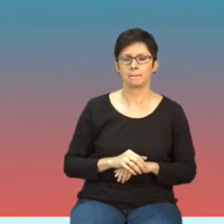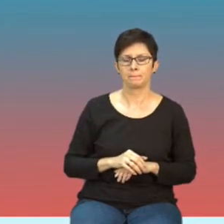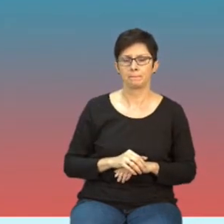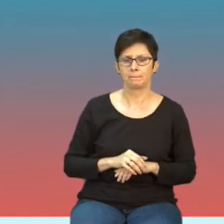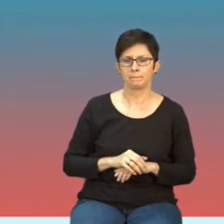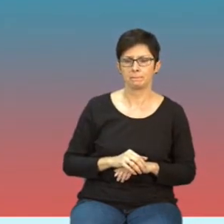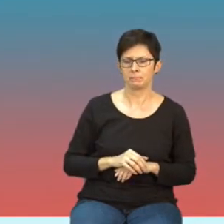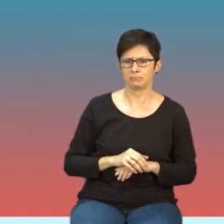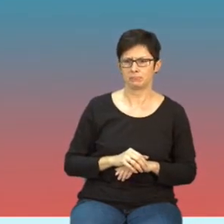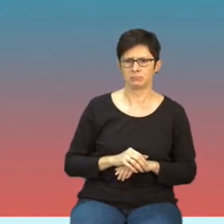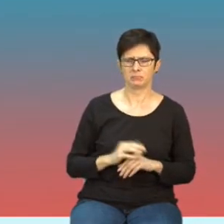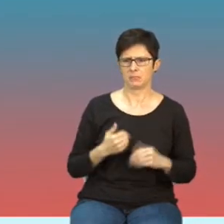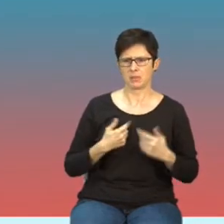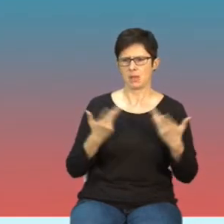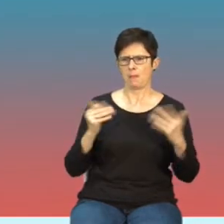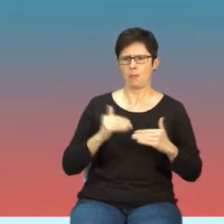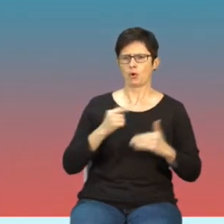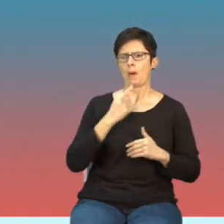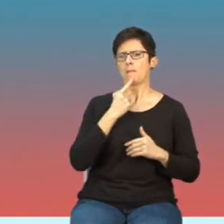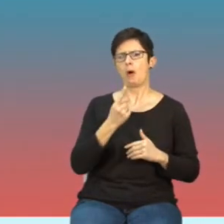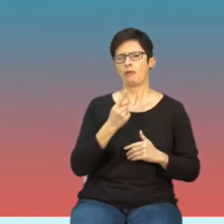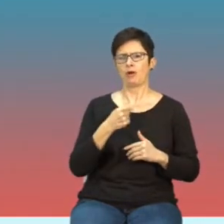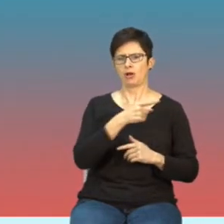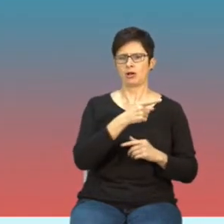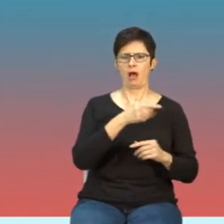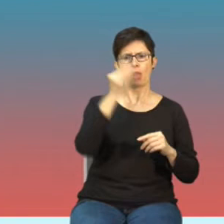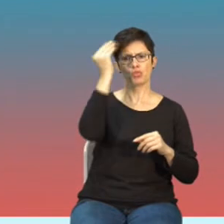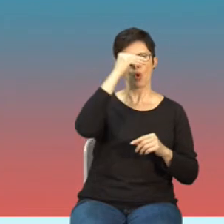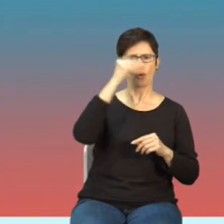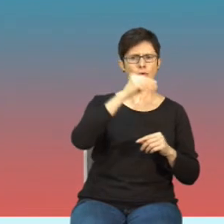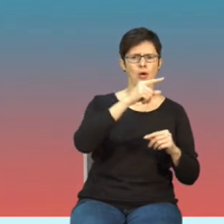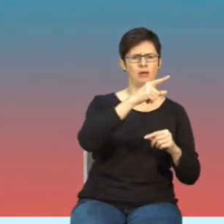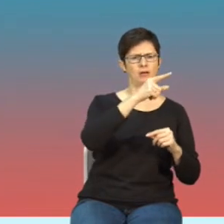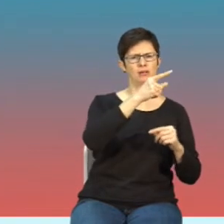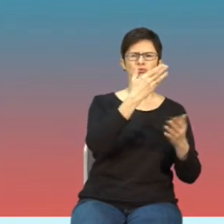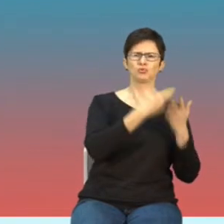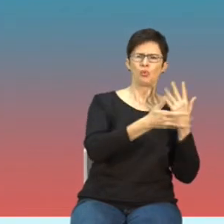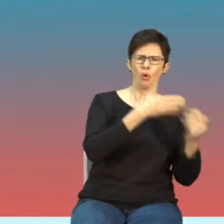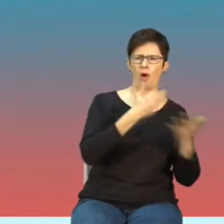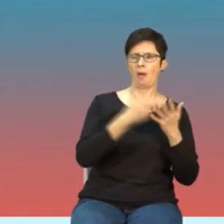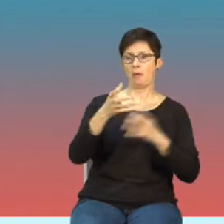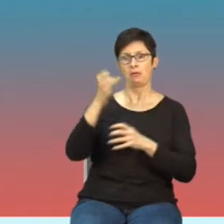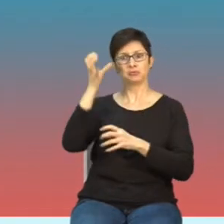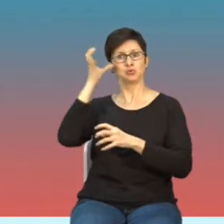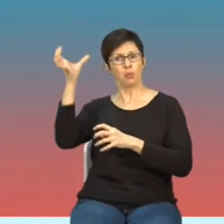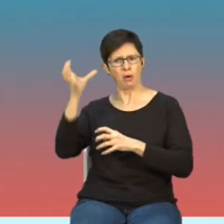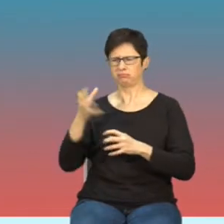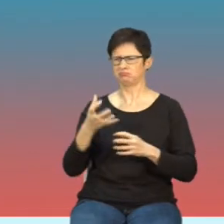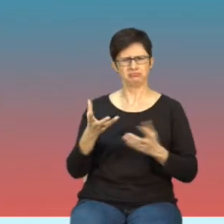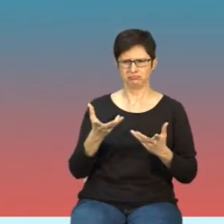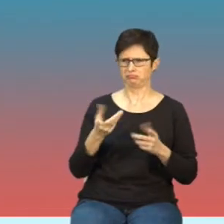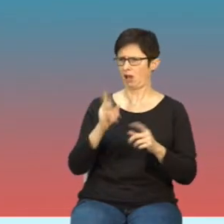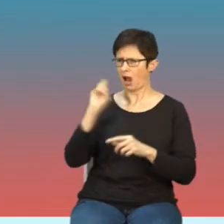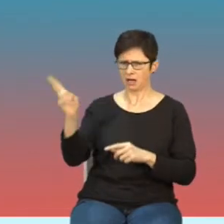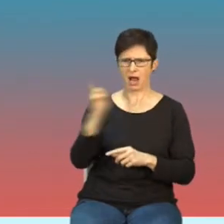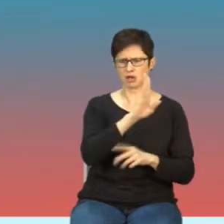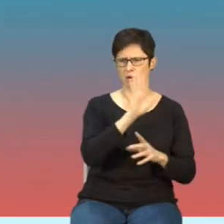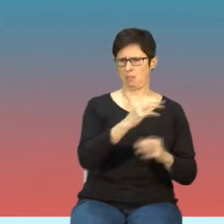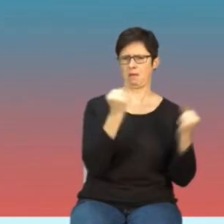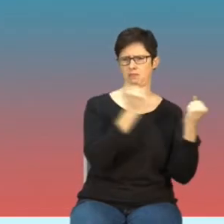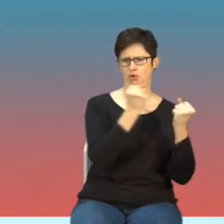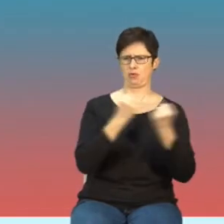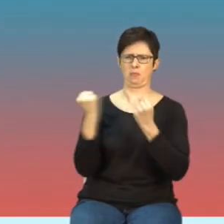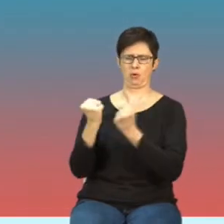któraś z nich ma naukowców wielkich a druga ma jakichś bardzo słabych czy jakichś tam oszołów.